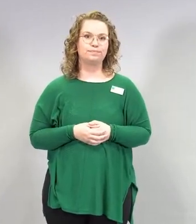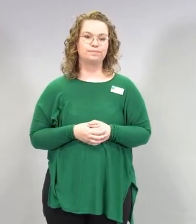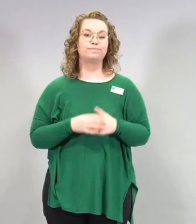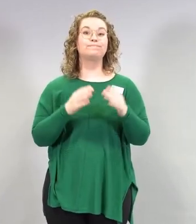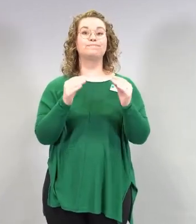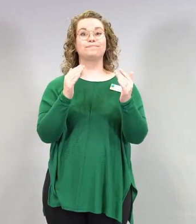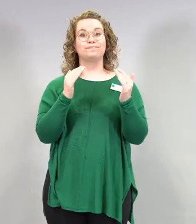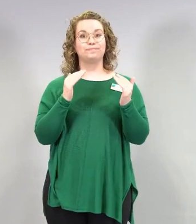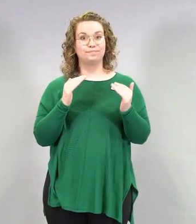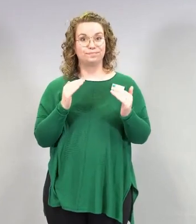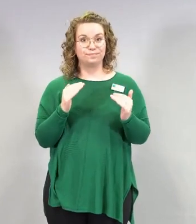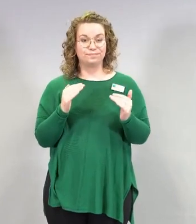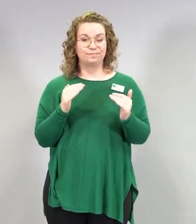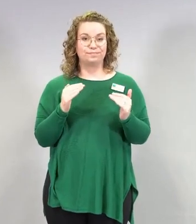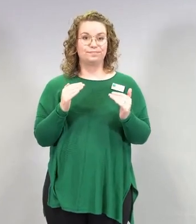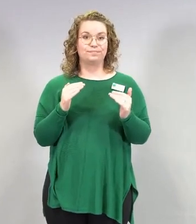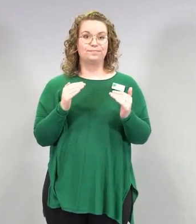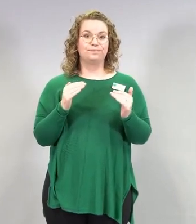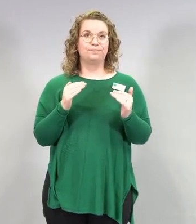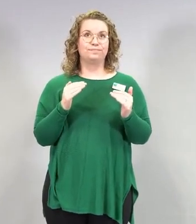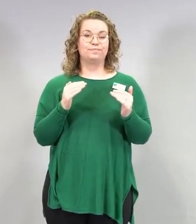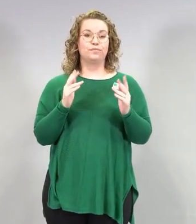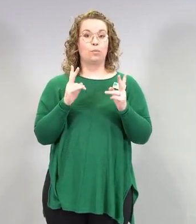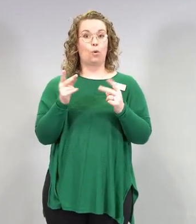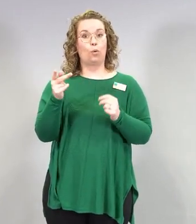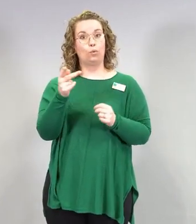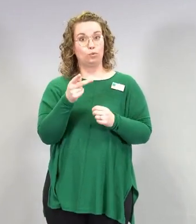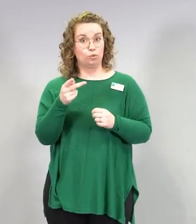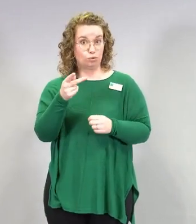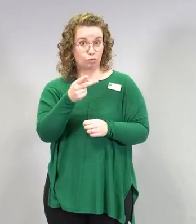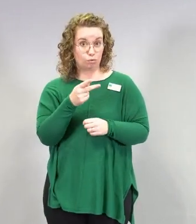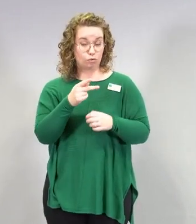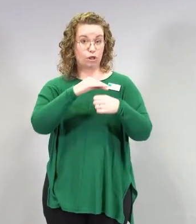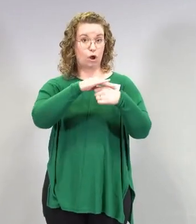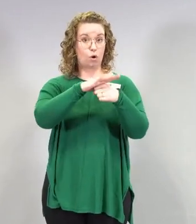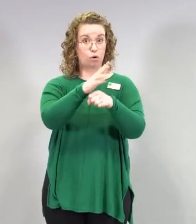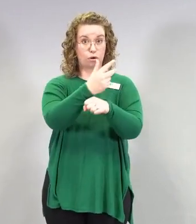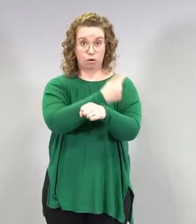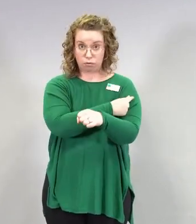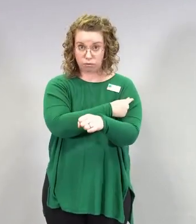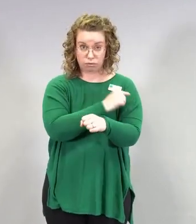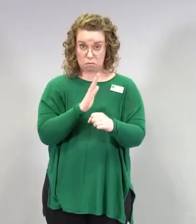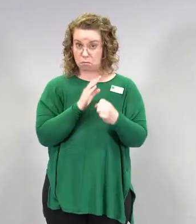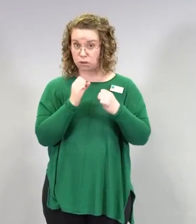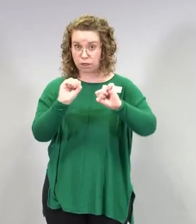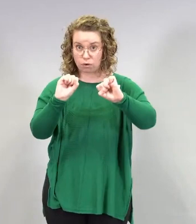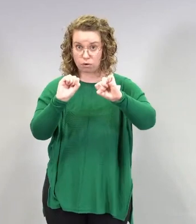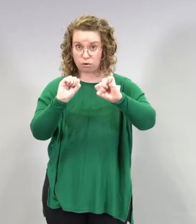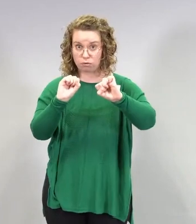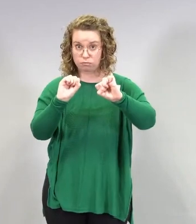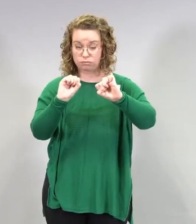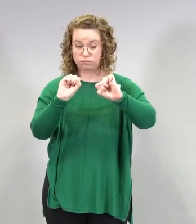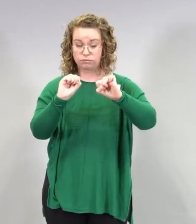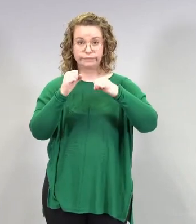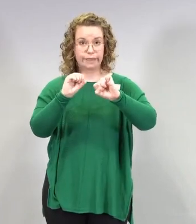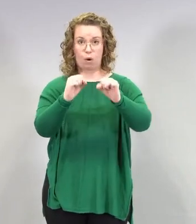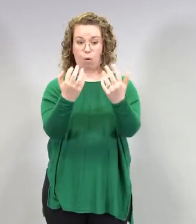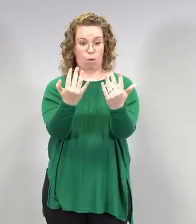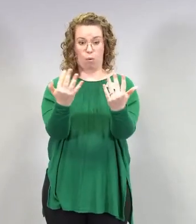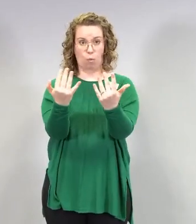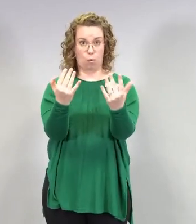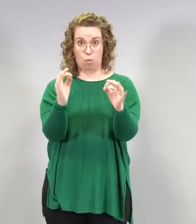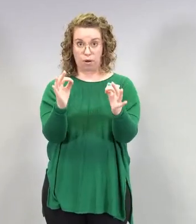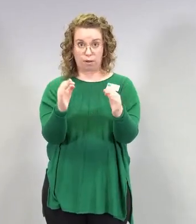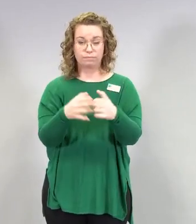Sitten näitä kysymyksiä, että kuinka tehokkaita ne koronarokotteet on. Siinä aina muistutaan sitä, että me